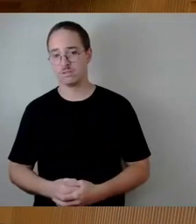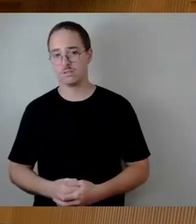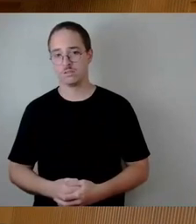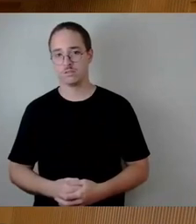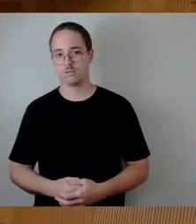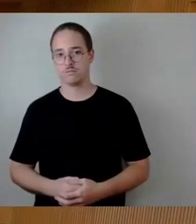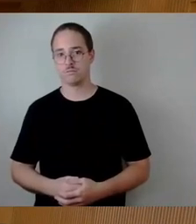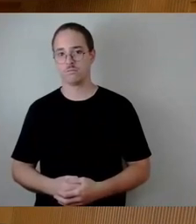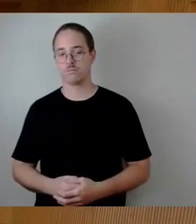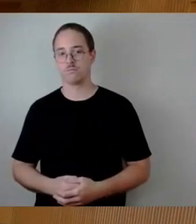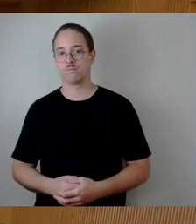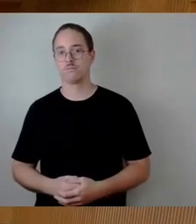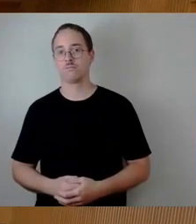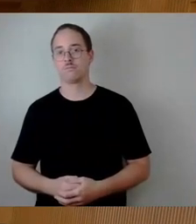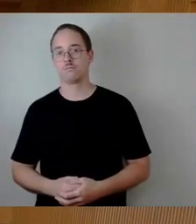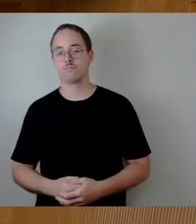alle bewegt, Frau Kempe-Gebert.